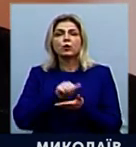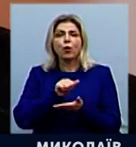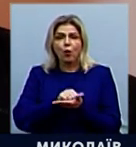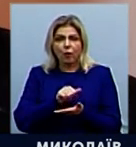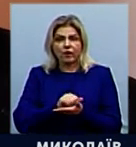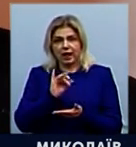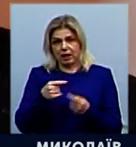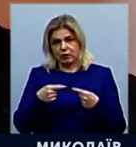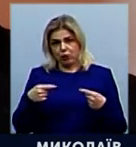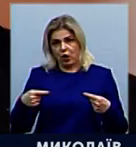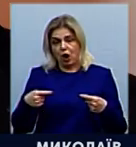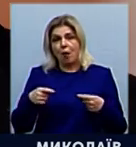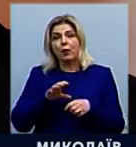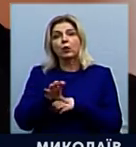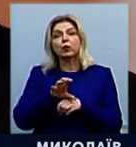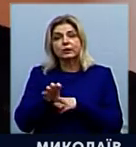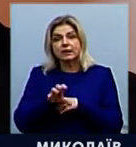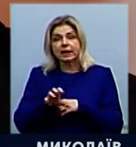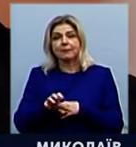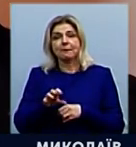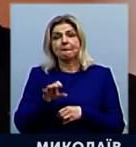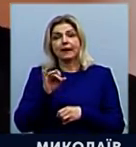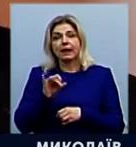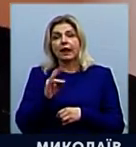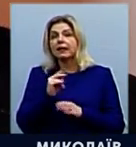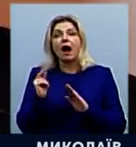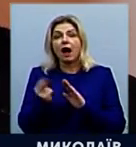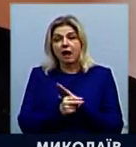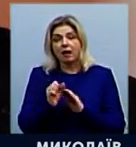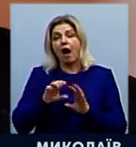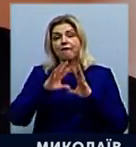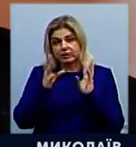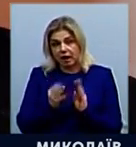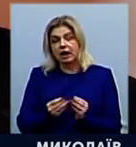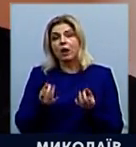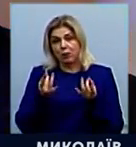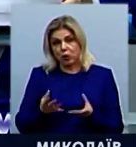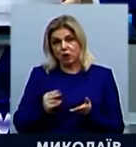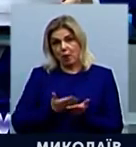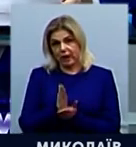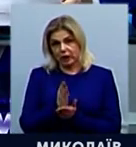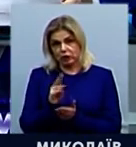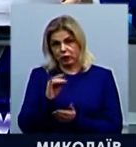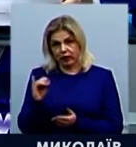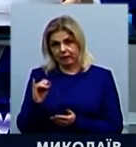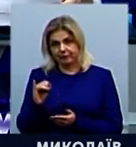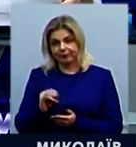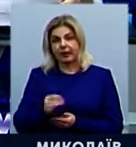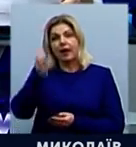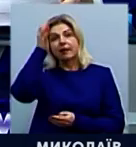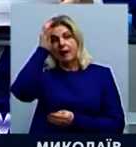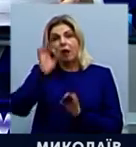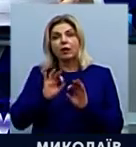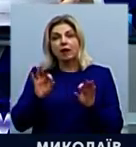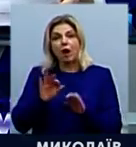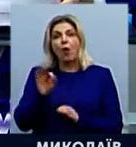агітаційної продукції, навіть, може, не агітаційно, а взагалі просто політичної продукції. Нагадаємо,